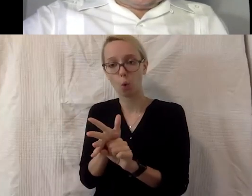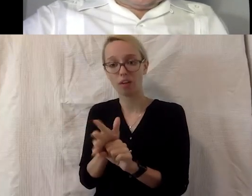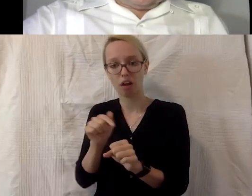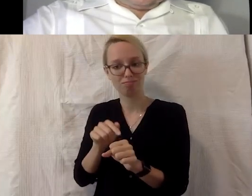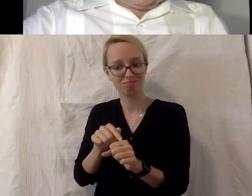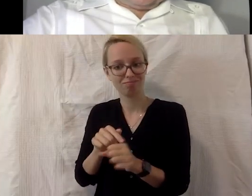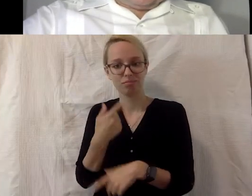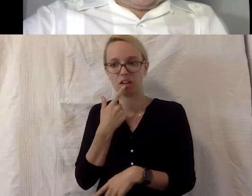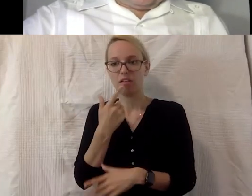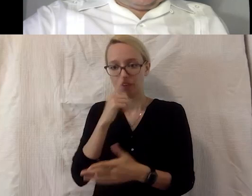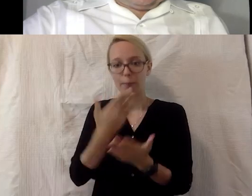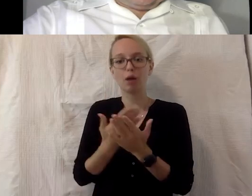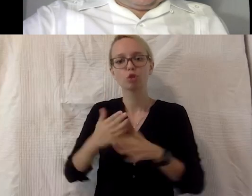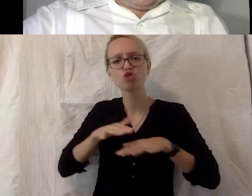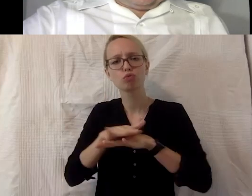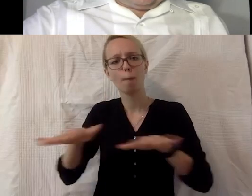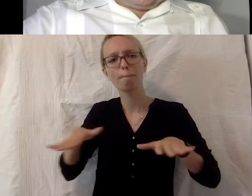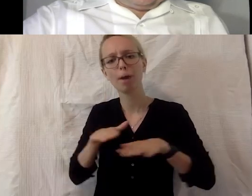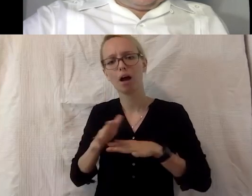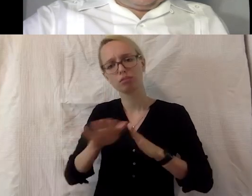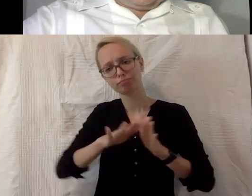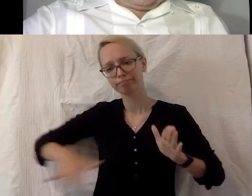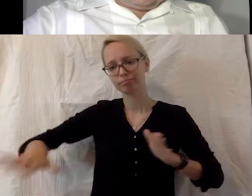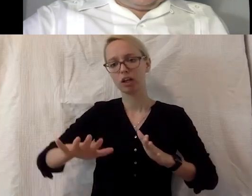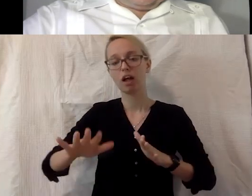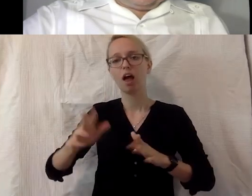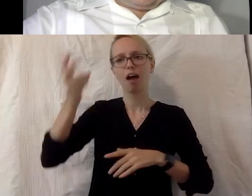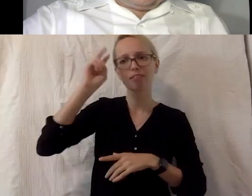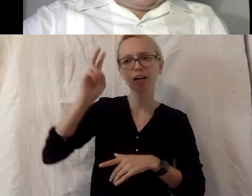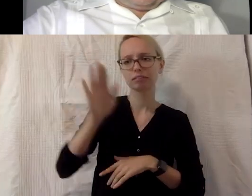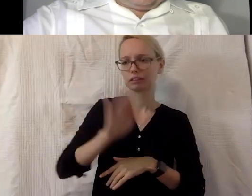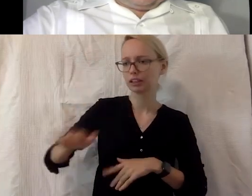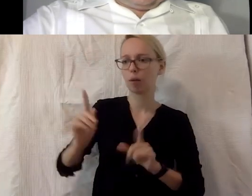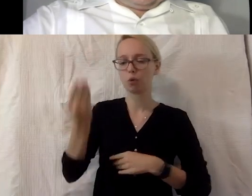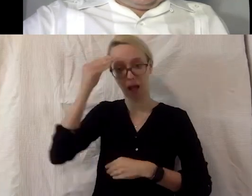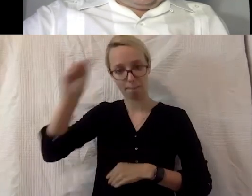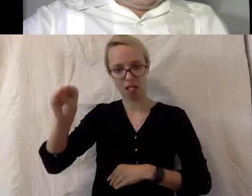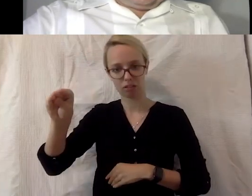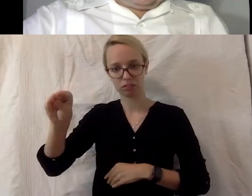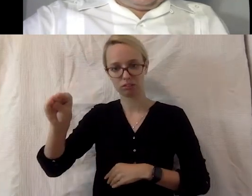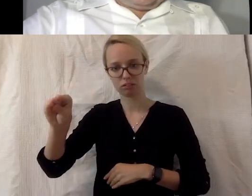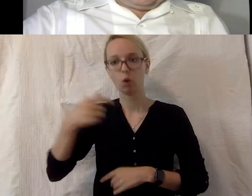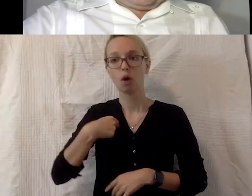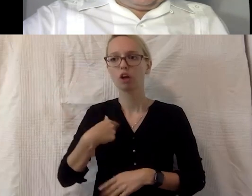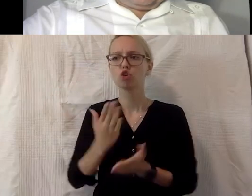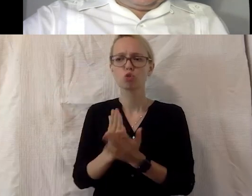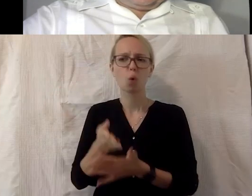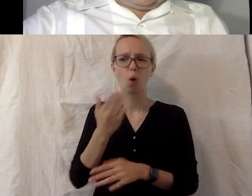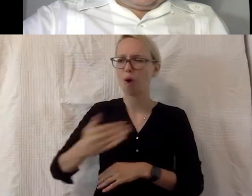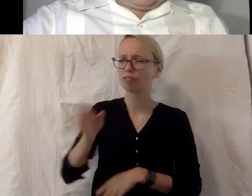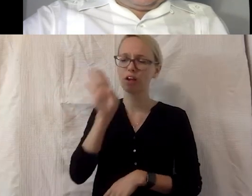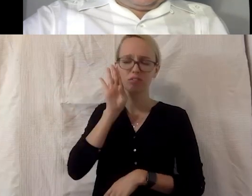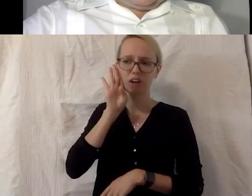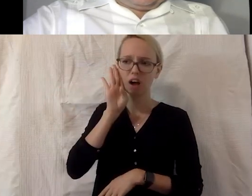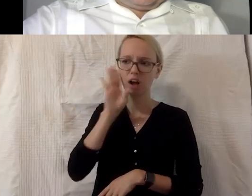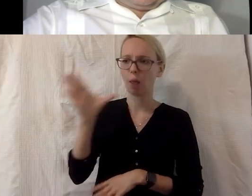die ins Schwimmbad wollen, Kinder, Jugendliche, Erwachsene sich anmelden müssen online. Und ich höre von vielen Freundinnen und Mitarbeiterinnen, dass die